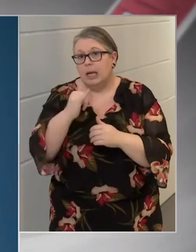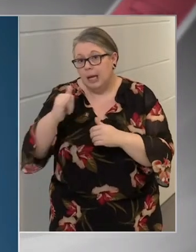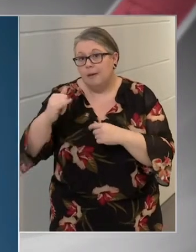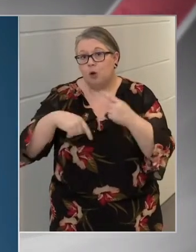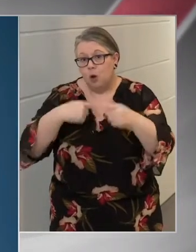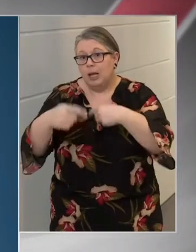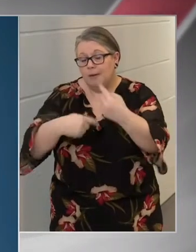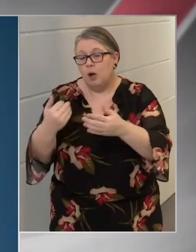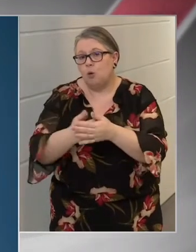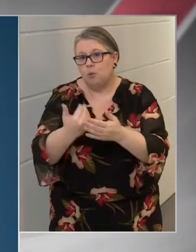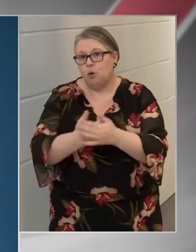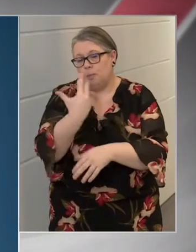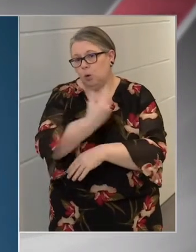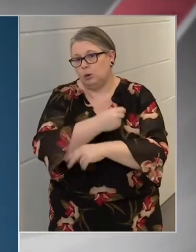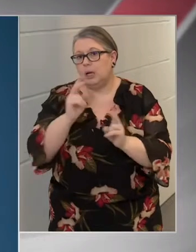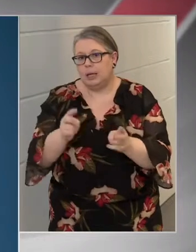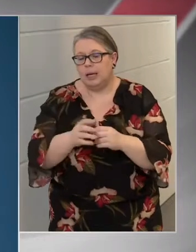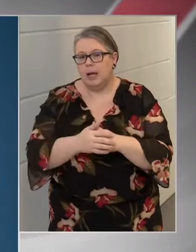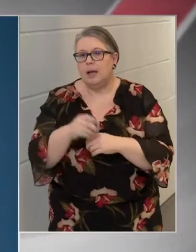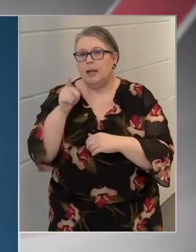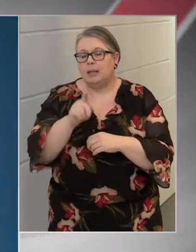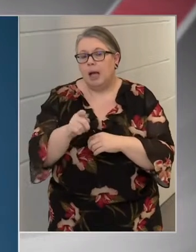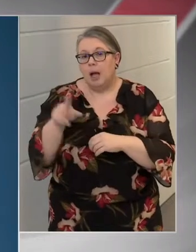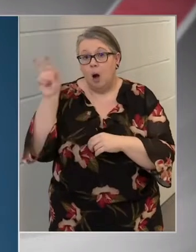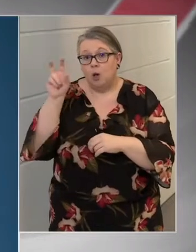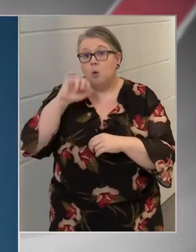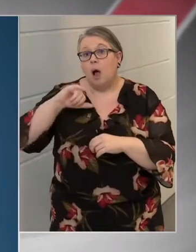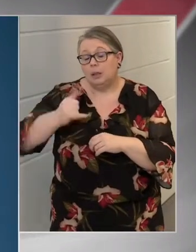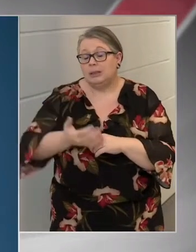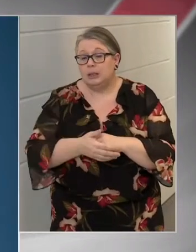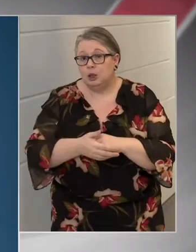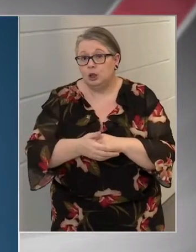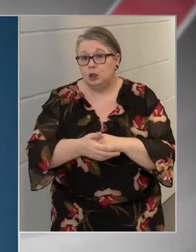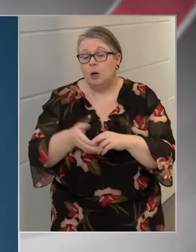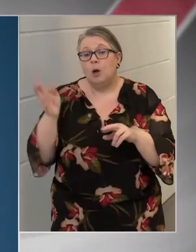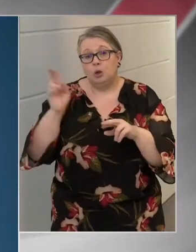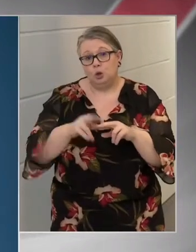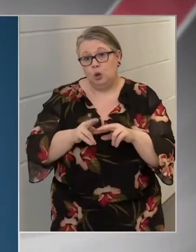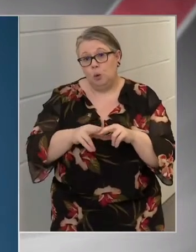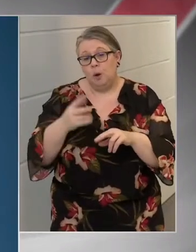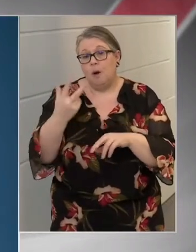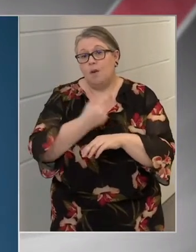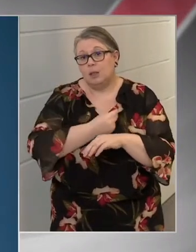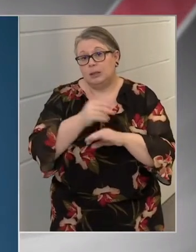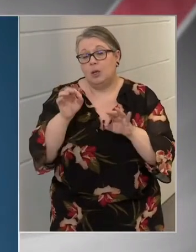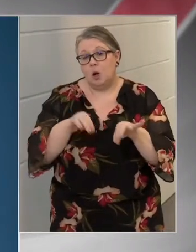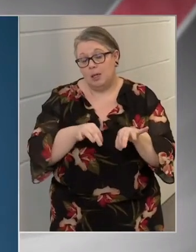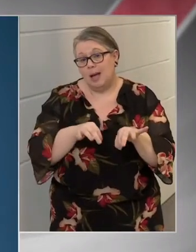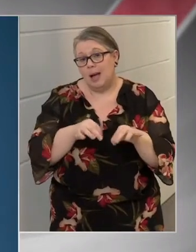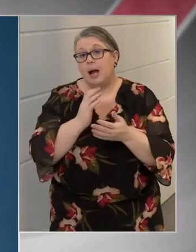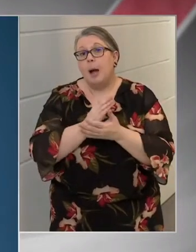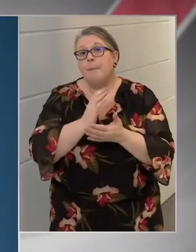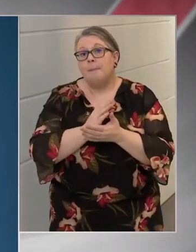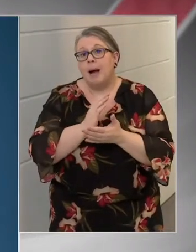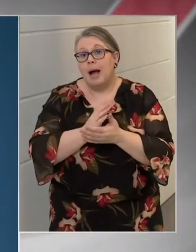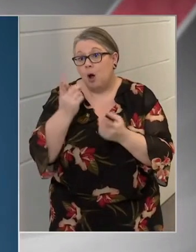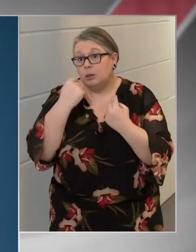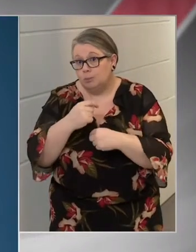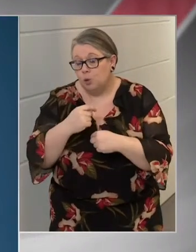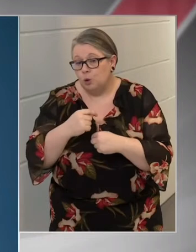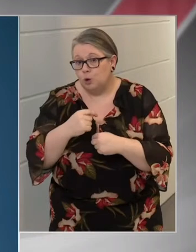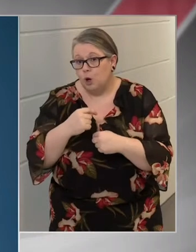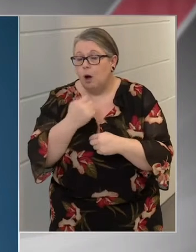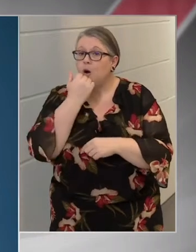évre oltakozni kell. De halljuk azt is, hogy több vakcinagyártó már állítja